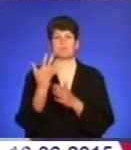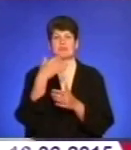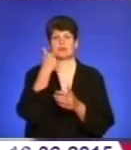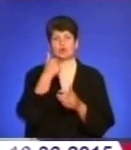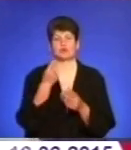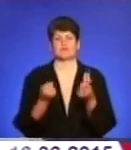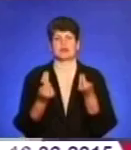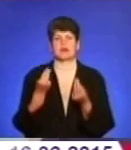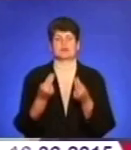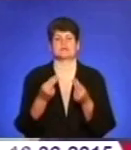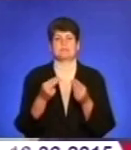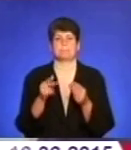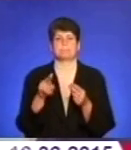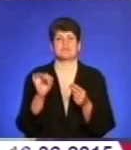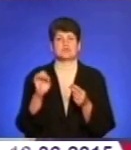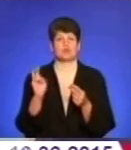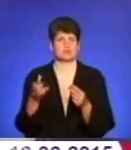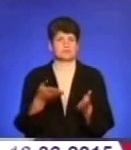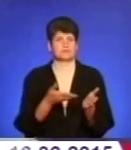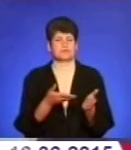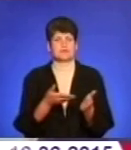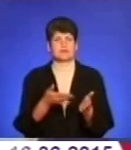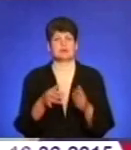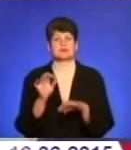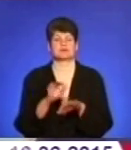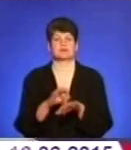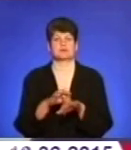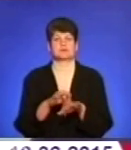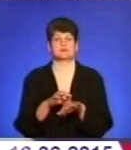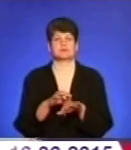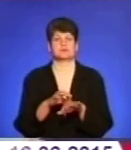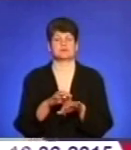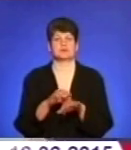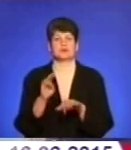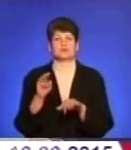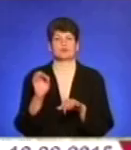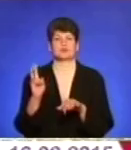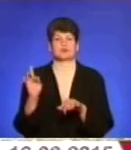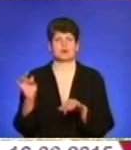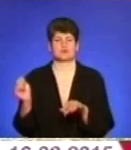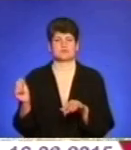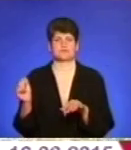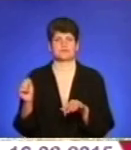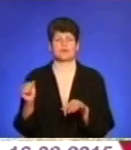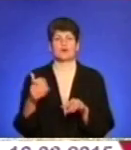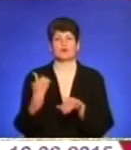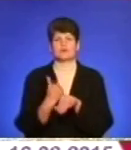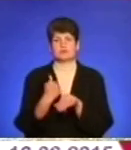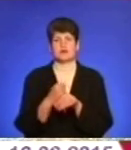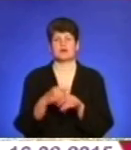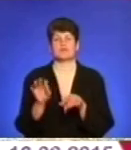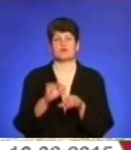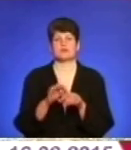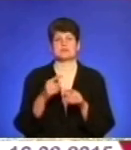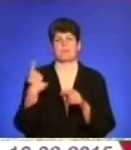граються в пісочницях і заражаються токсокарозом. Основна загроза – бродячі собаки,